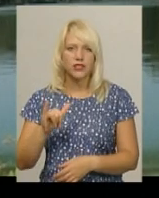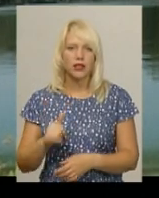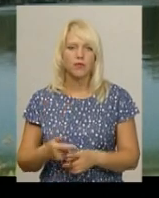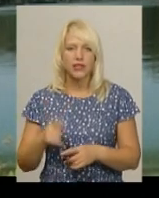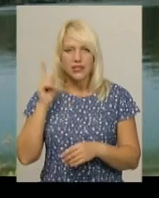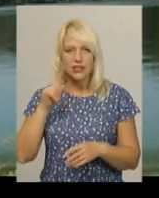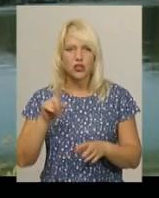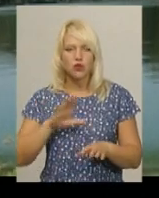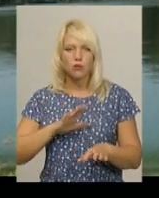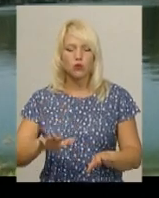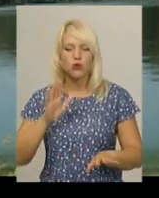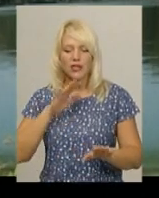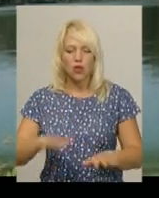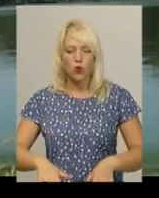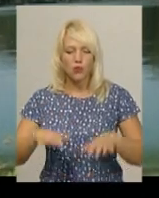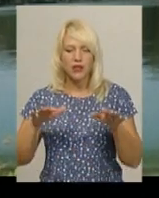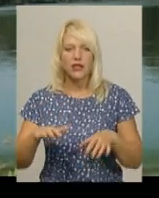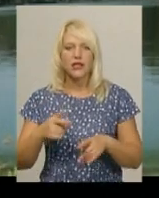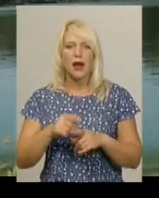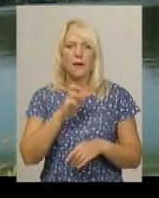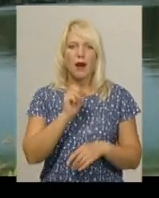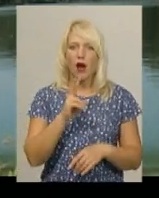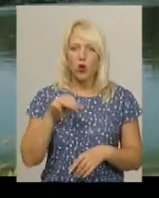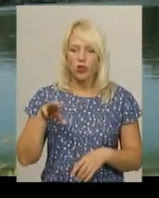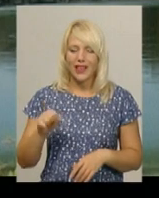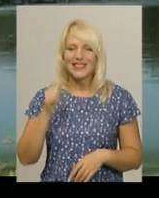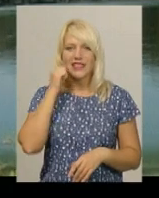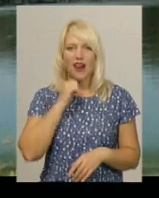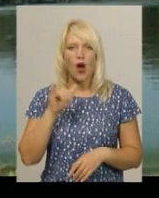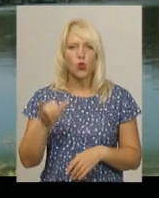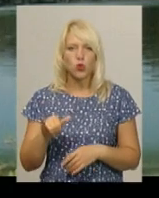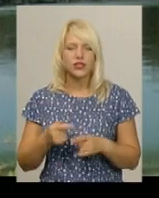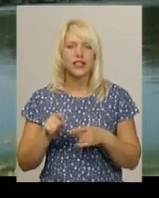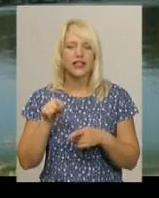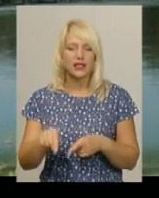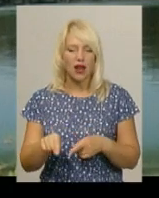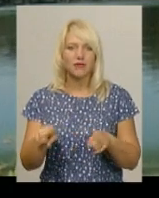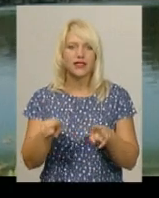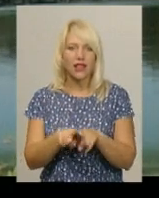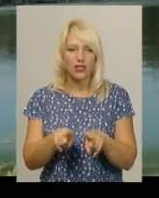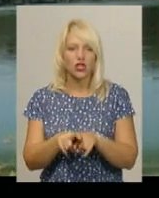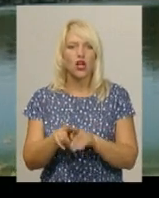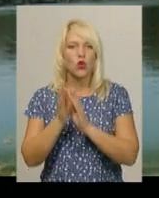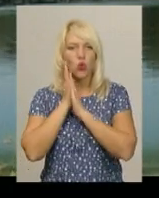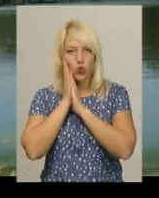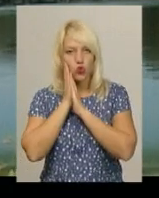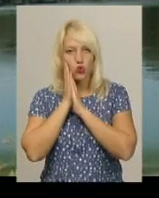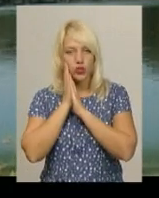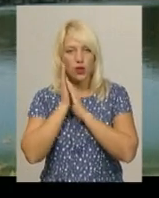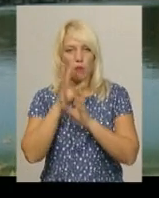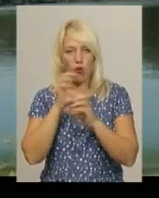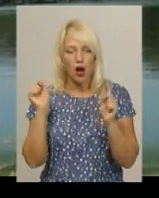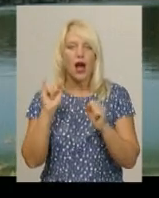затопили і Бакоту, і Стару Ушицю. І там теж ночуємо. І вже